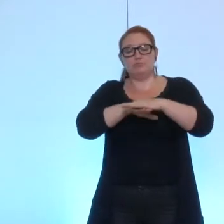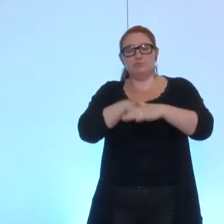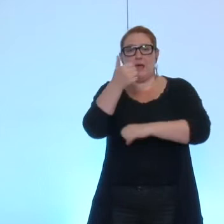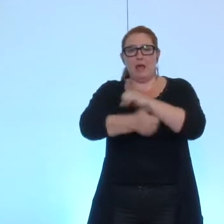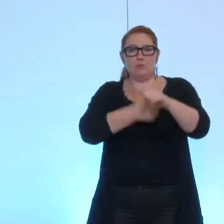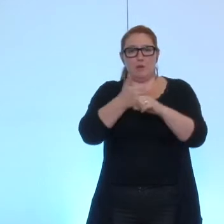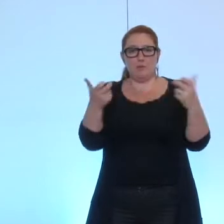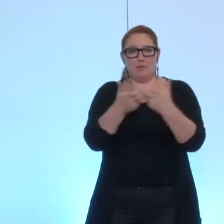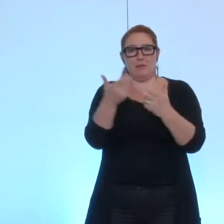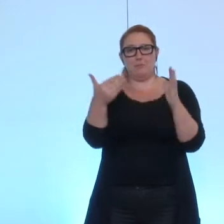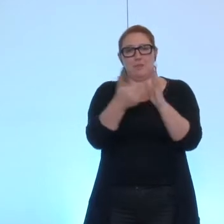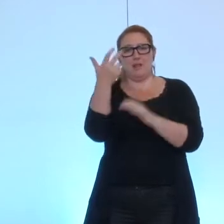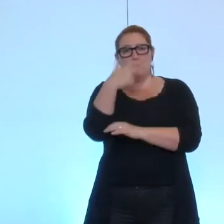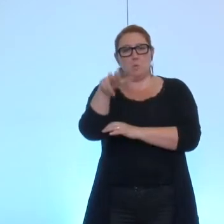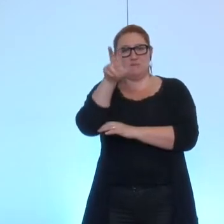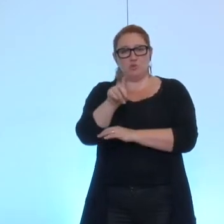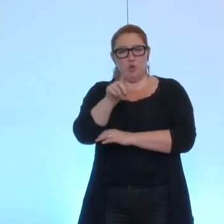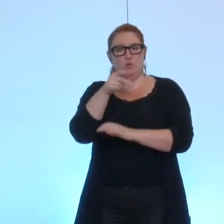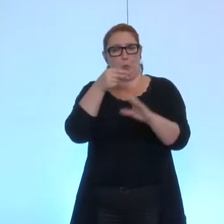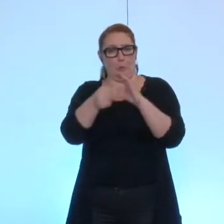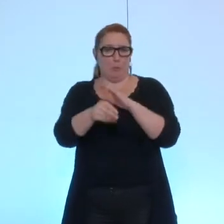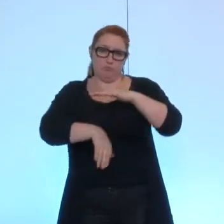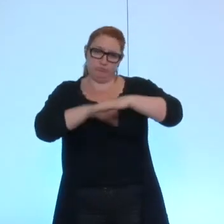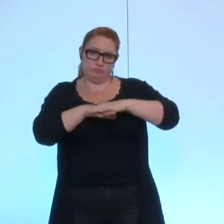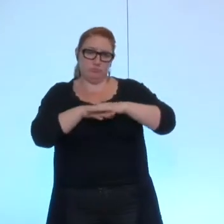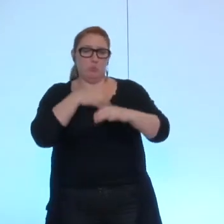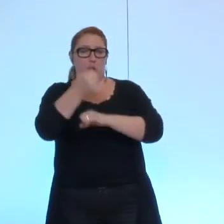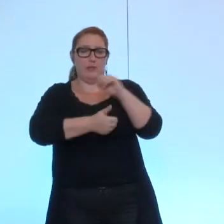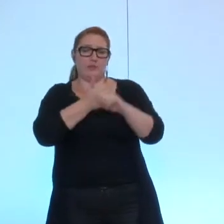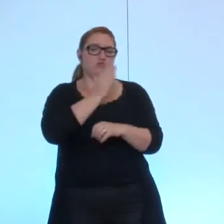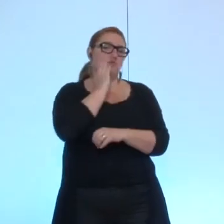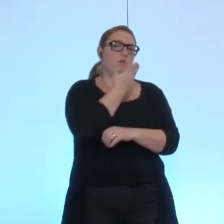à hauteur de 1.330 euros pour une année civile.